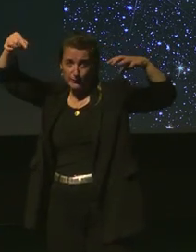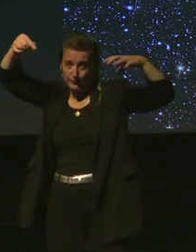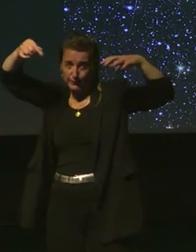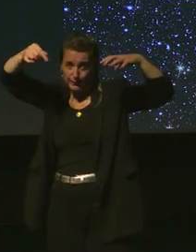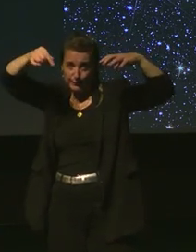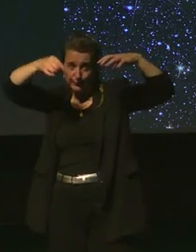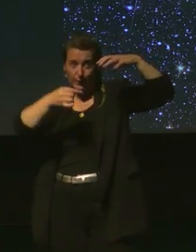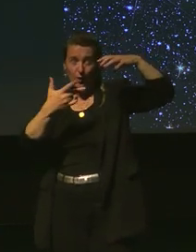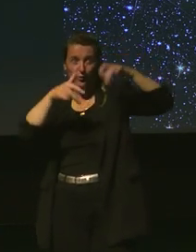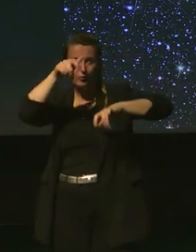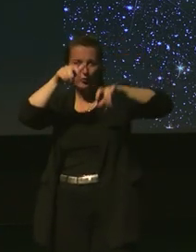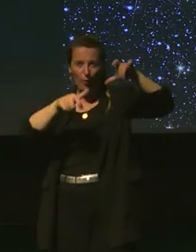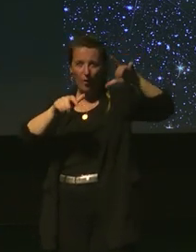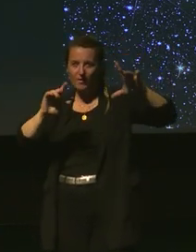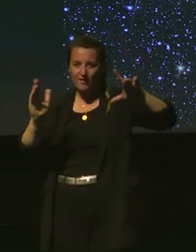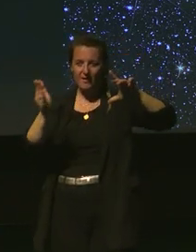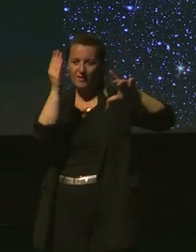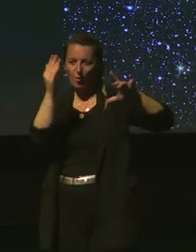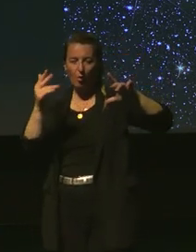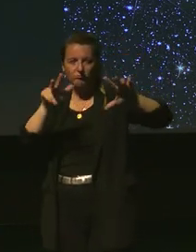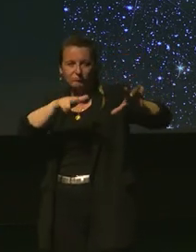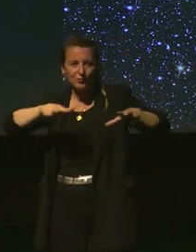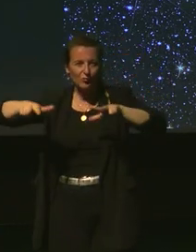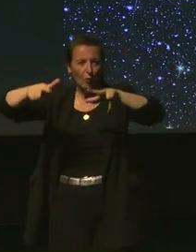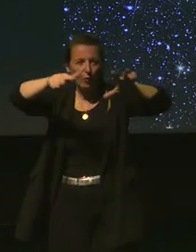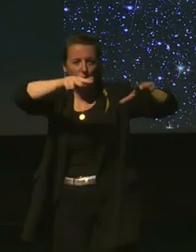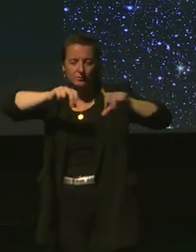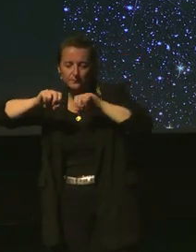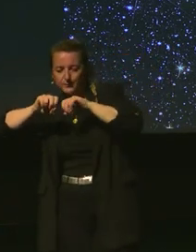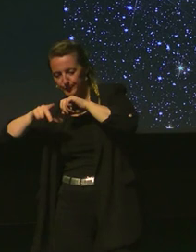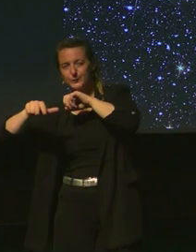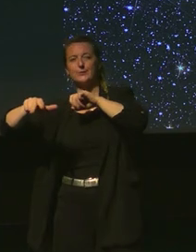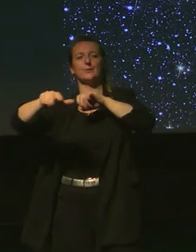décidé d'envoyer un drone en forme d'un volant voici